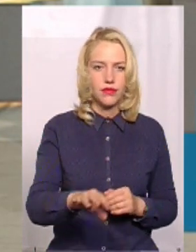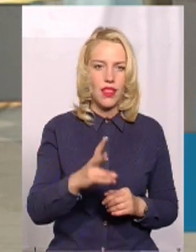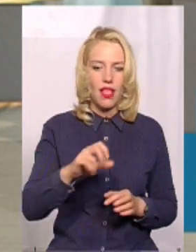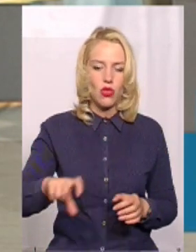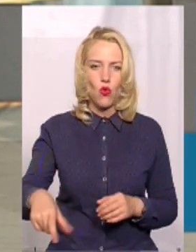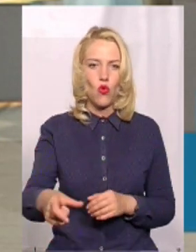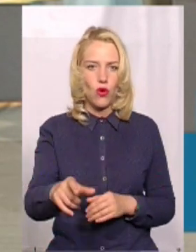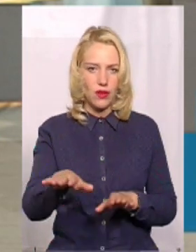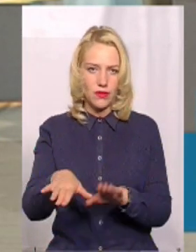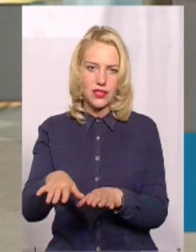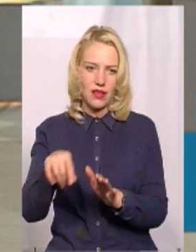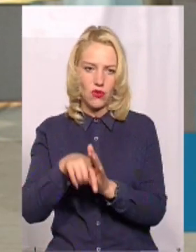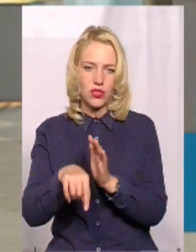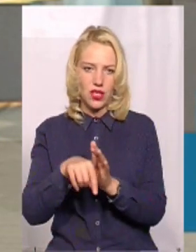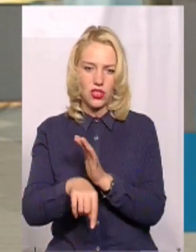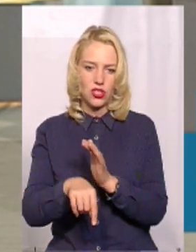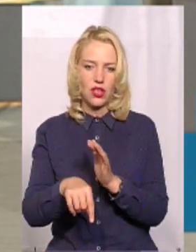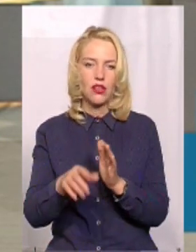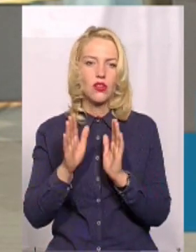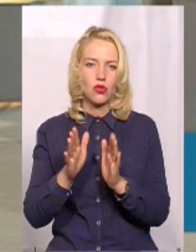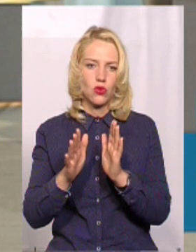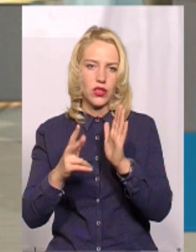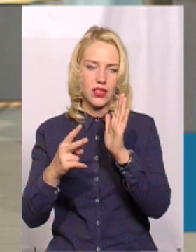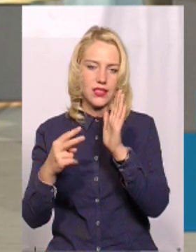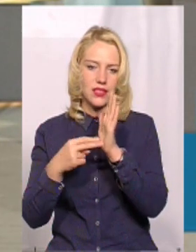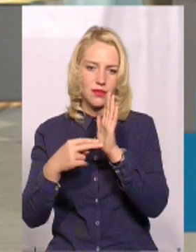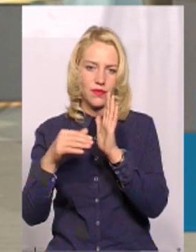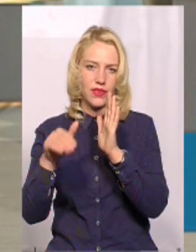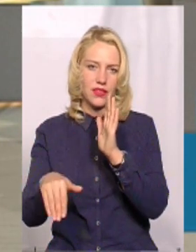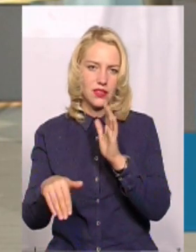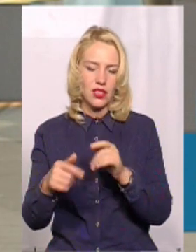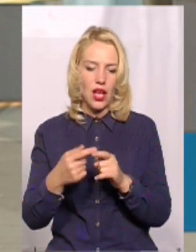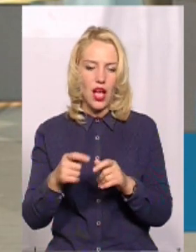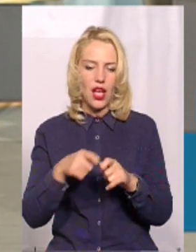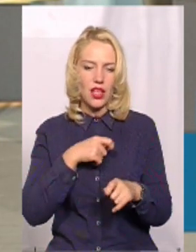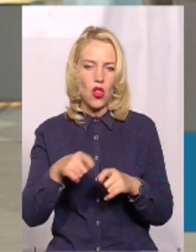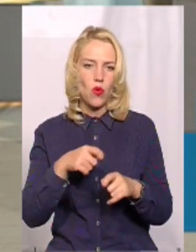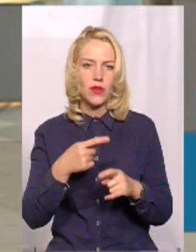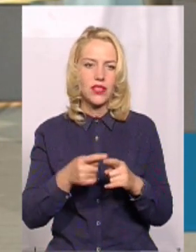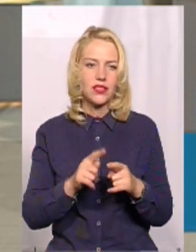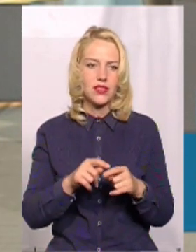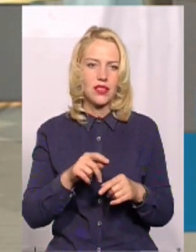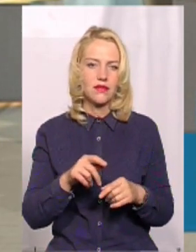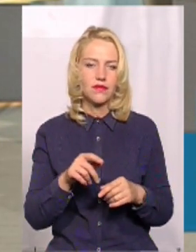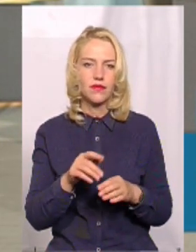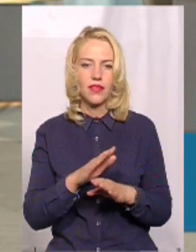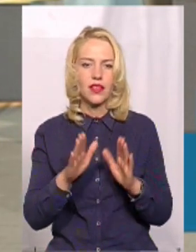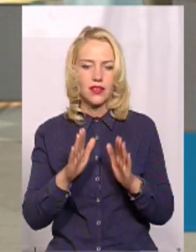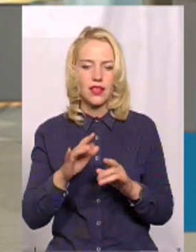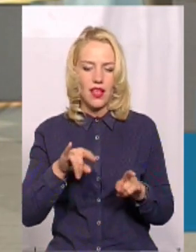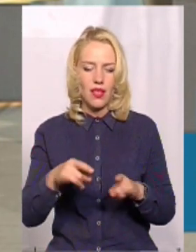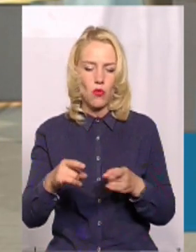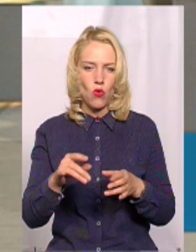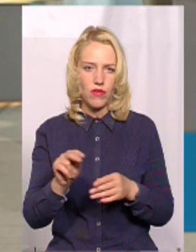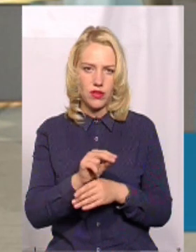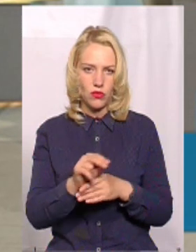то на дорогі місцевого значення там 8-10 тисяч на кілометр протяжності. Кілометр протяжності – це ж не тільки ямковий